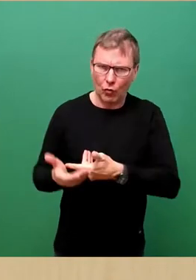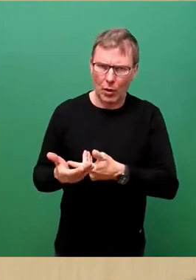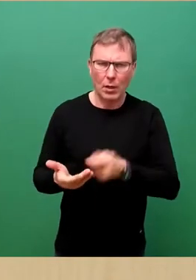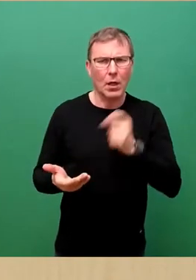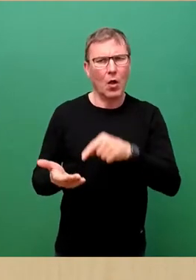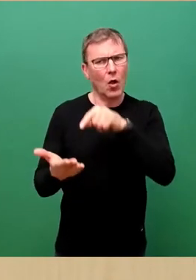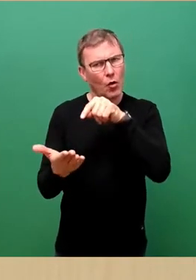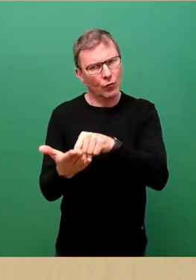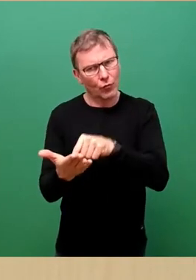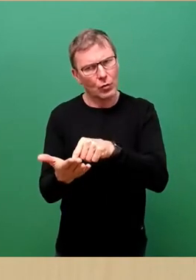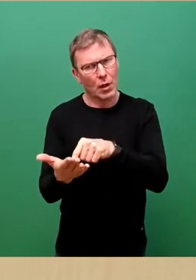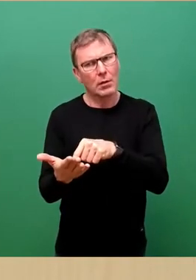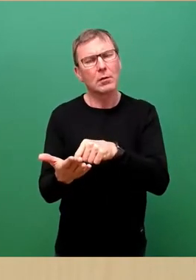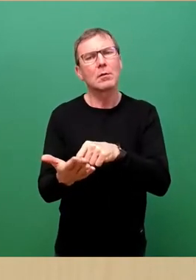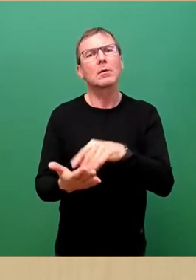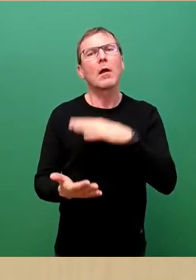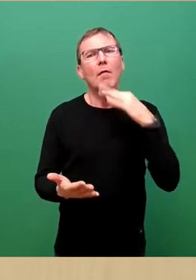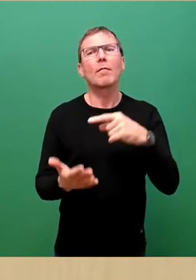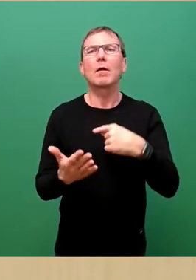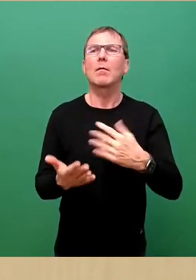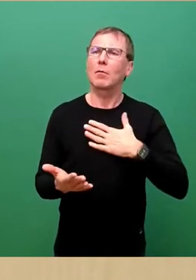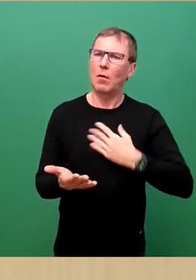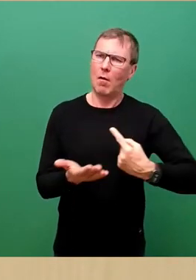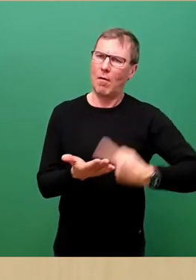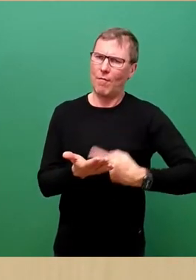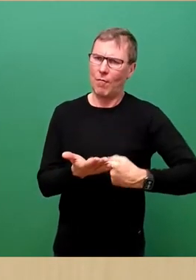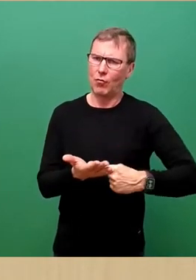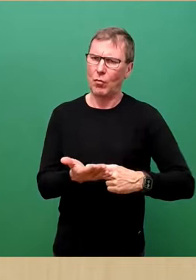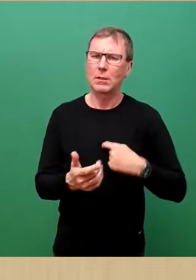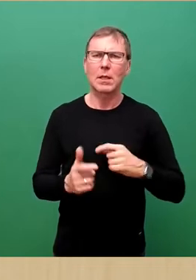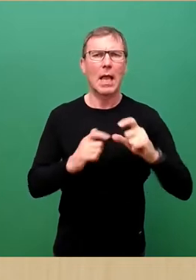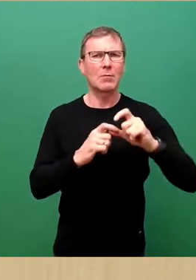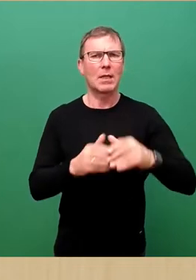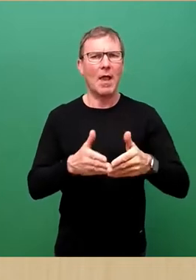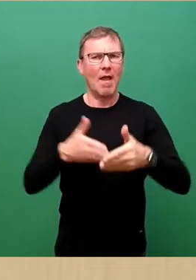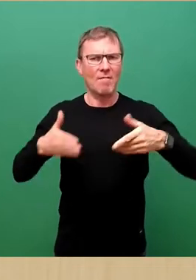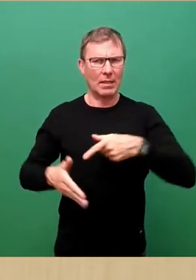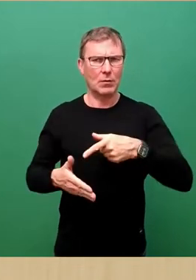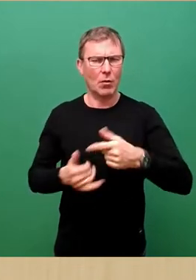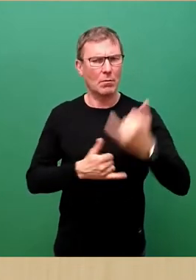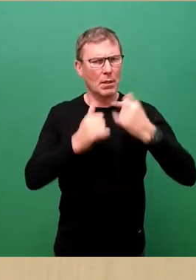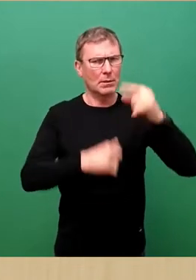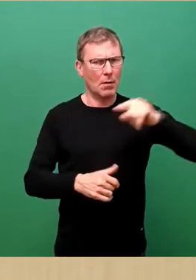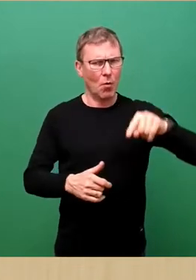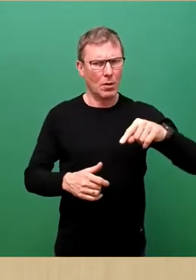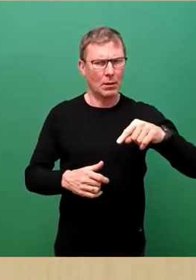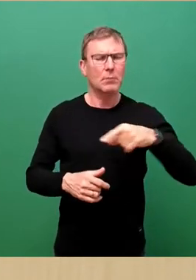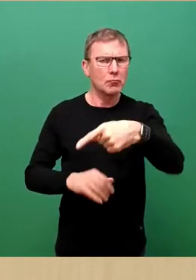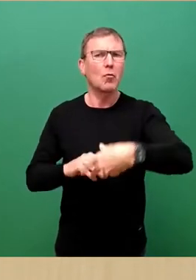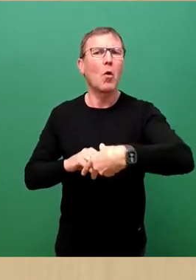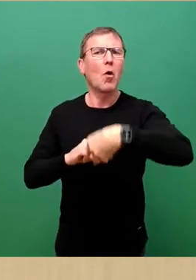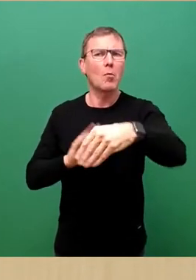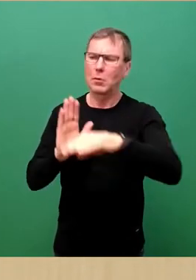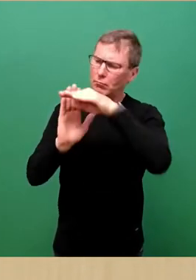nimmt viele der Forderungen auf, die wir auch als SPD-Fraktion in den letzten Monaten immer wieder gestellt haben.